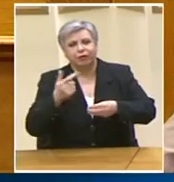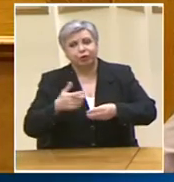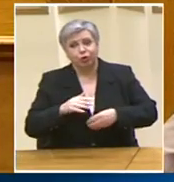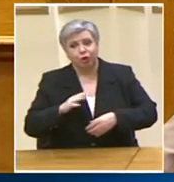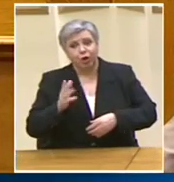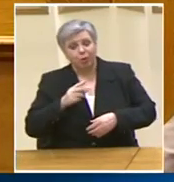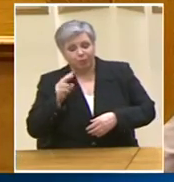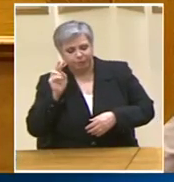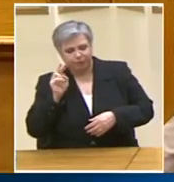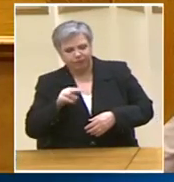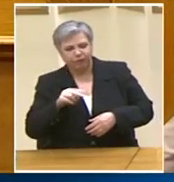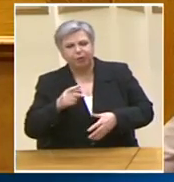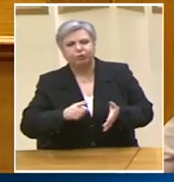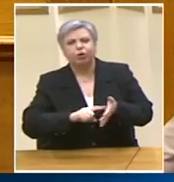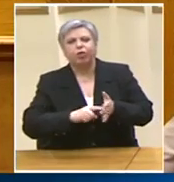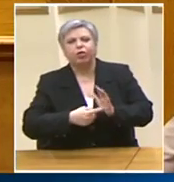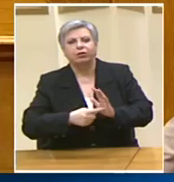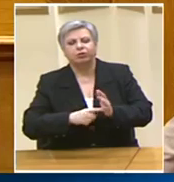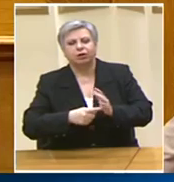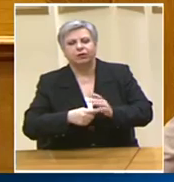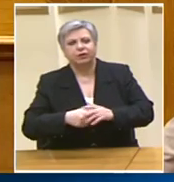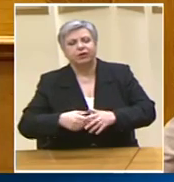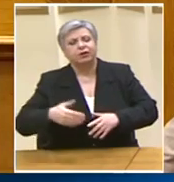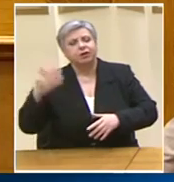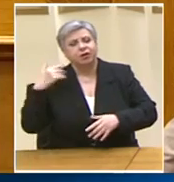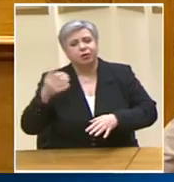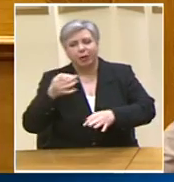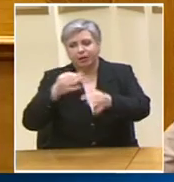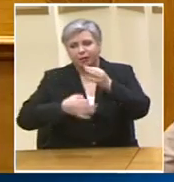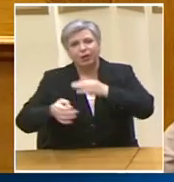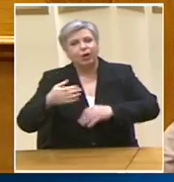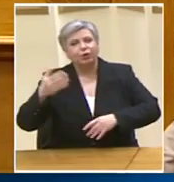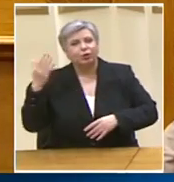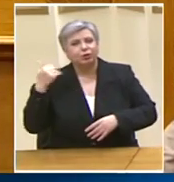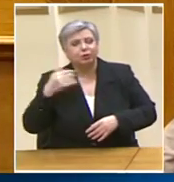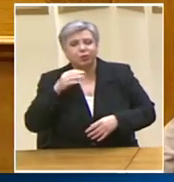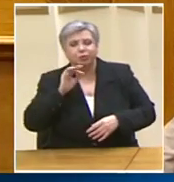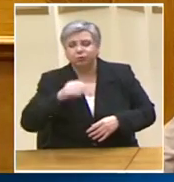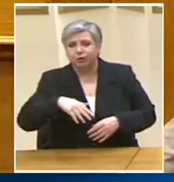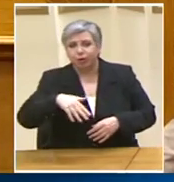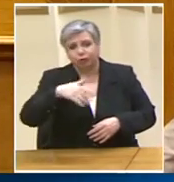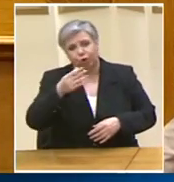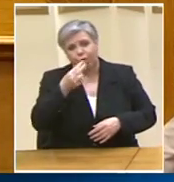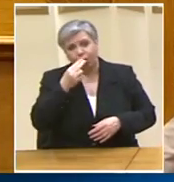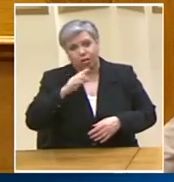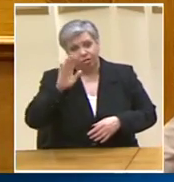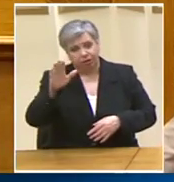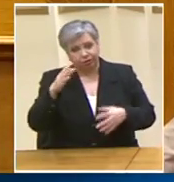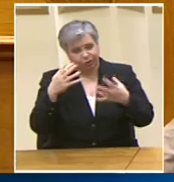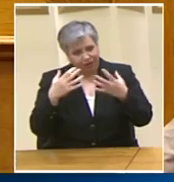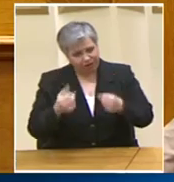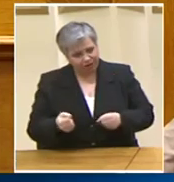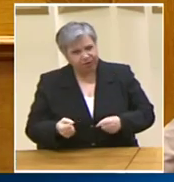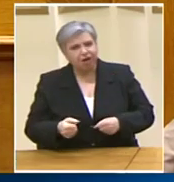Από τους υμνητές της Χούντας Της δικτατορίας που έχετε συμπεριλάβει Που έχετε διορίσει σε